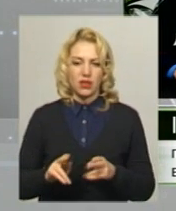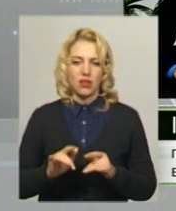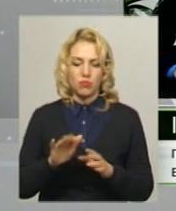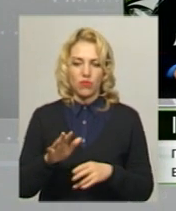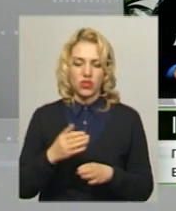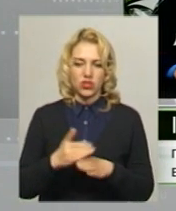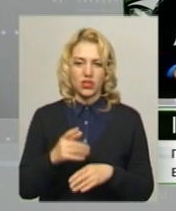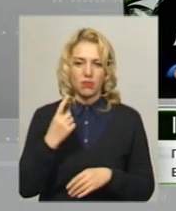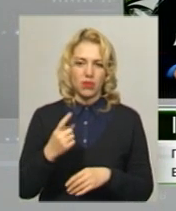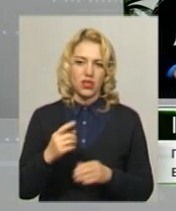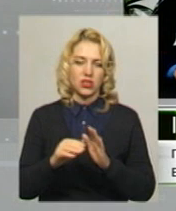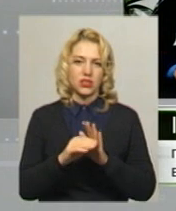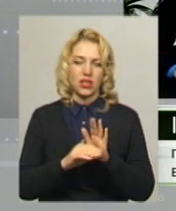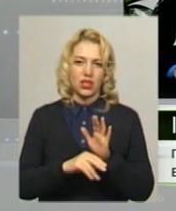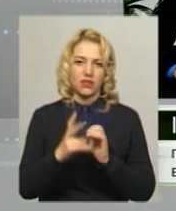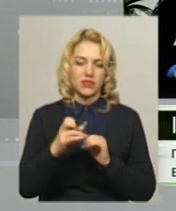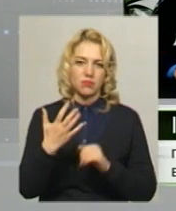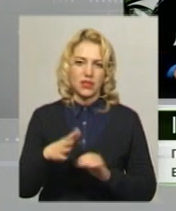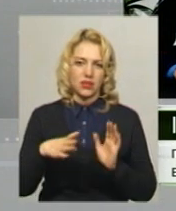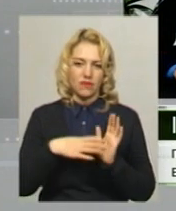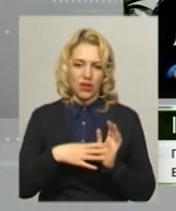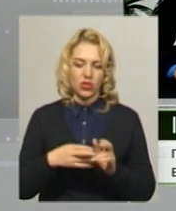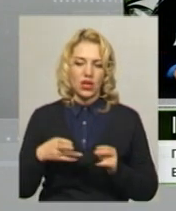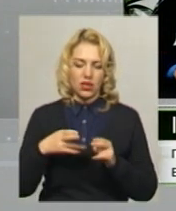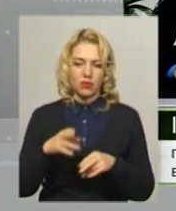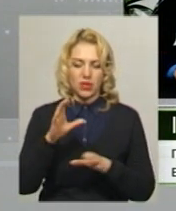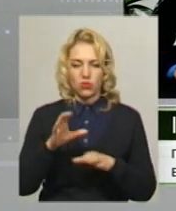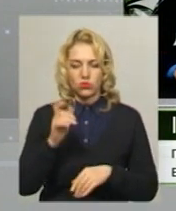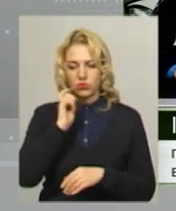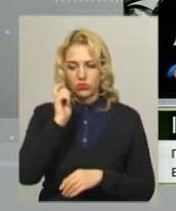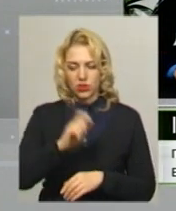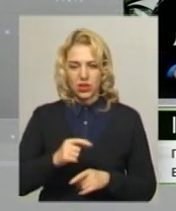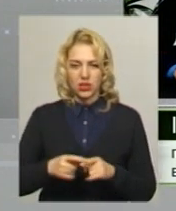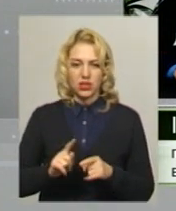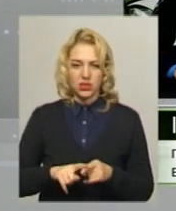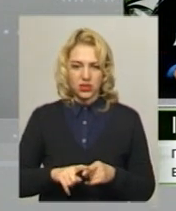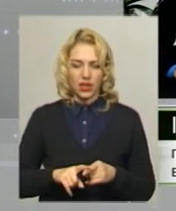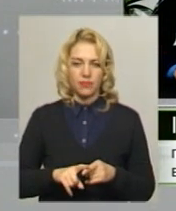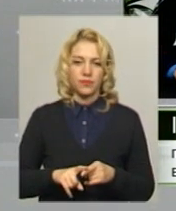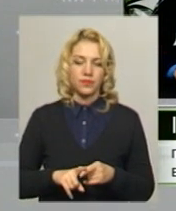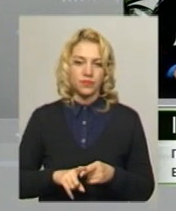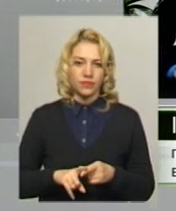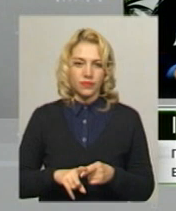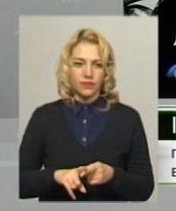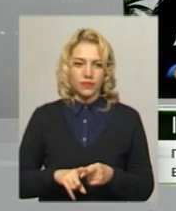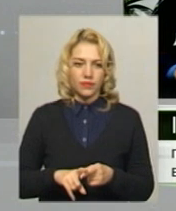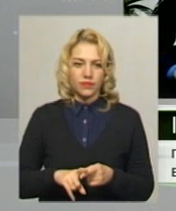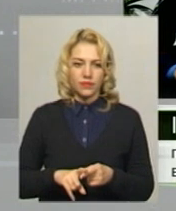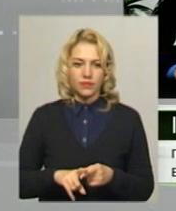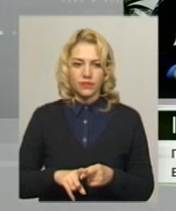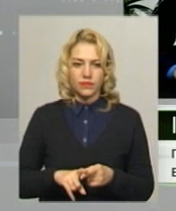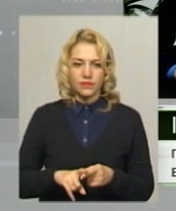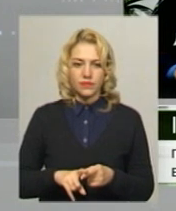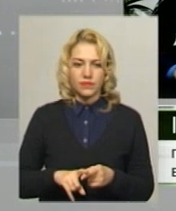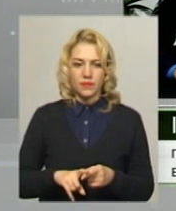частиною першої статті 259 Кримінального кодексу України. Це, залідомо, неправдеве повідомлення про загрозу достацією